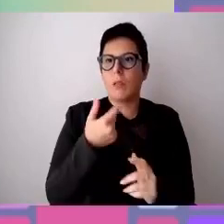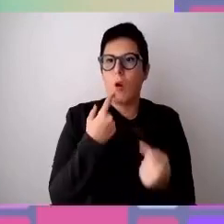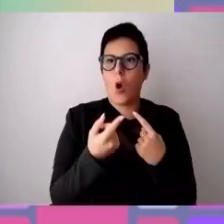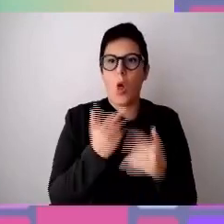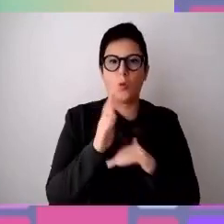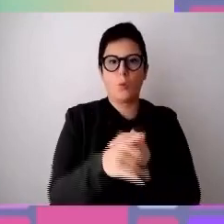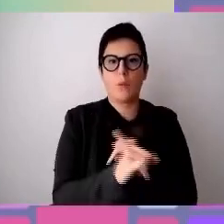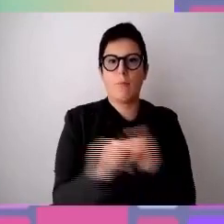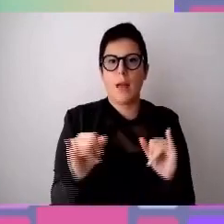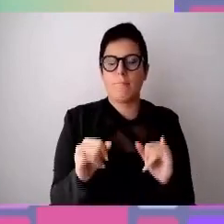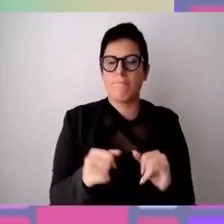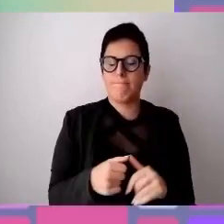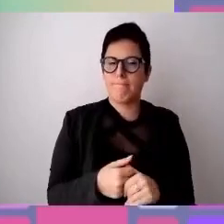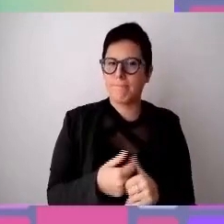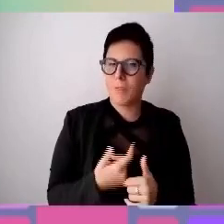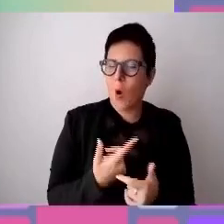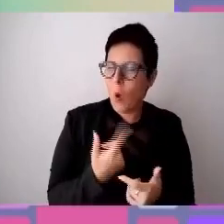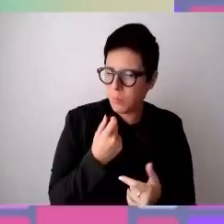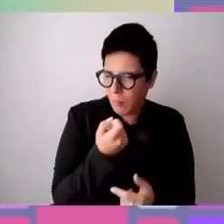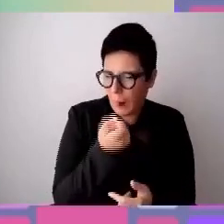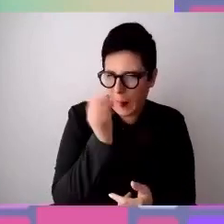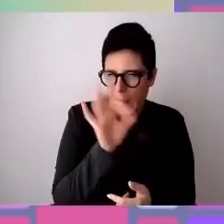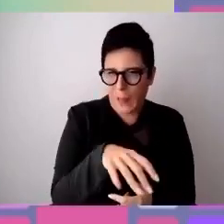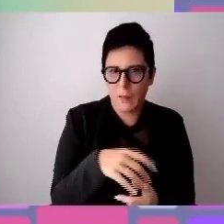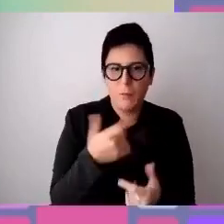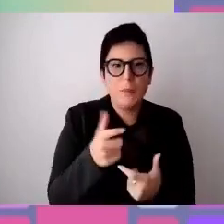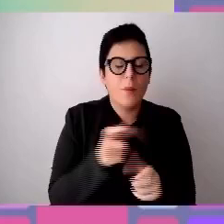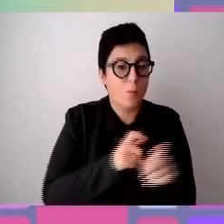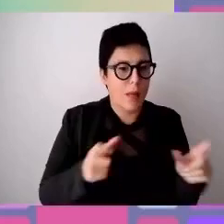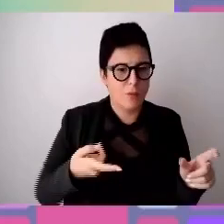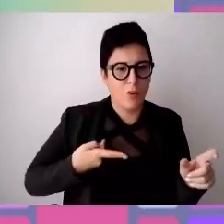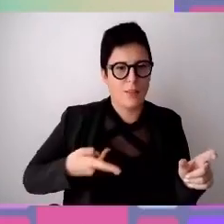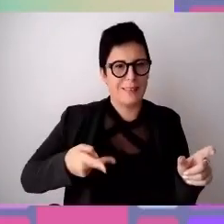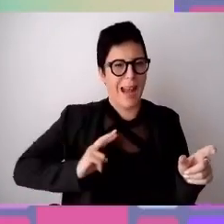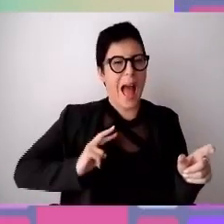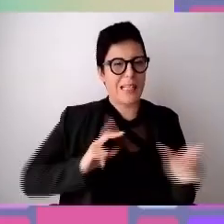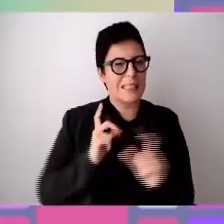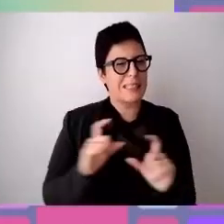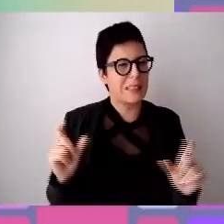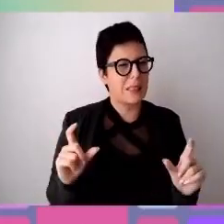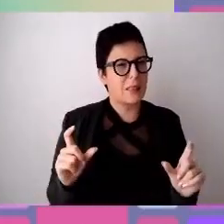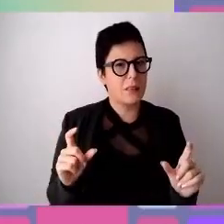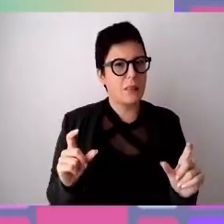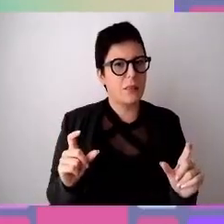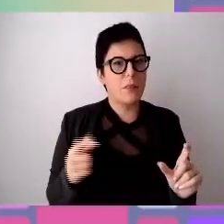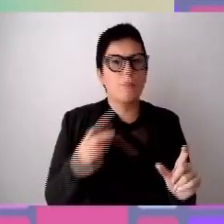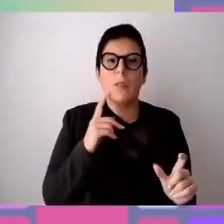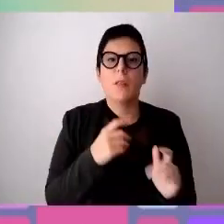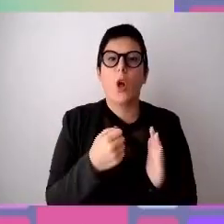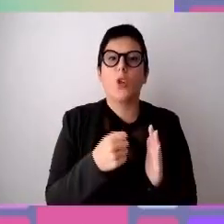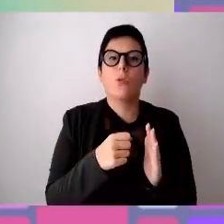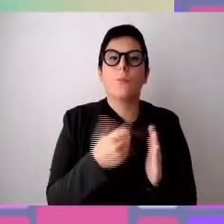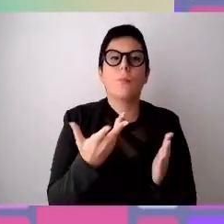colloquio. Poi perché appunto le persone trans, la maggior parte, hanno un documento non